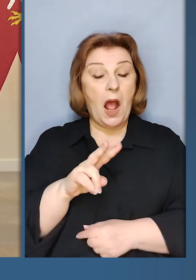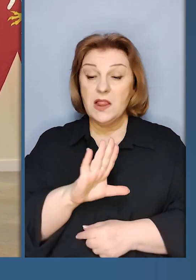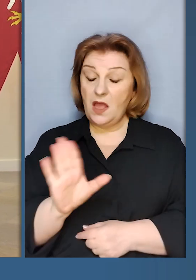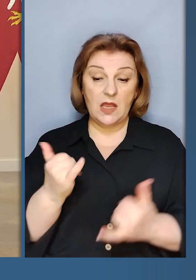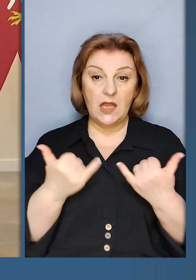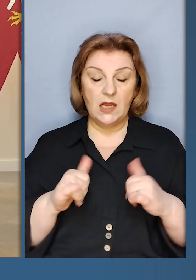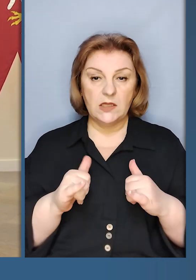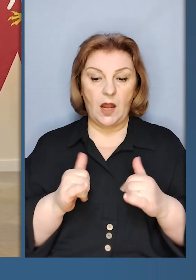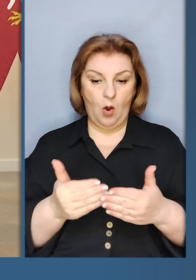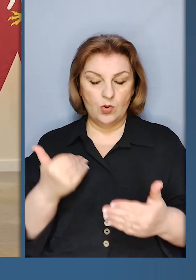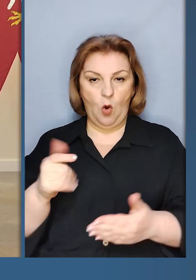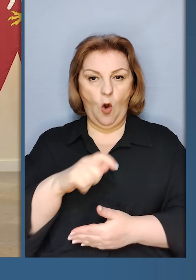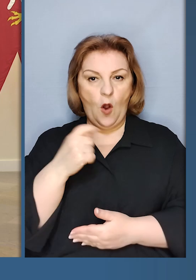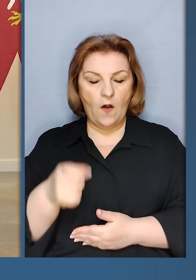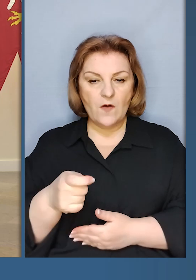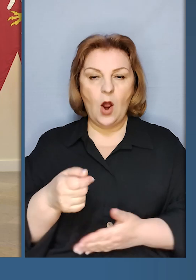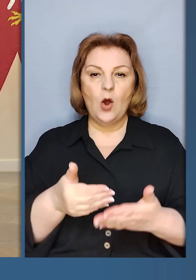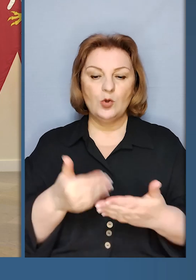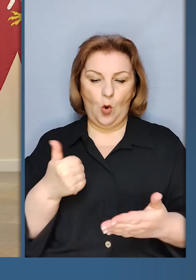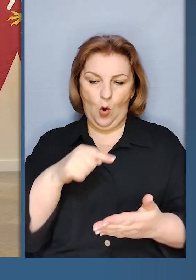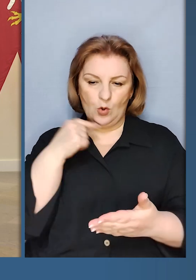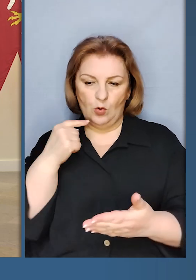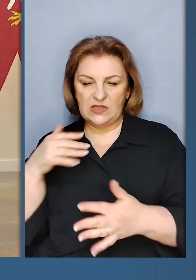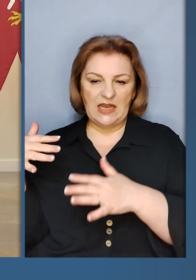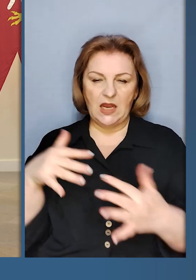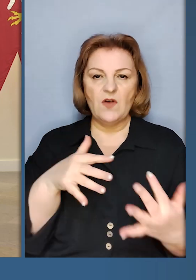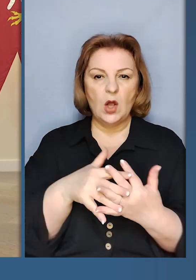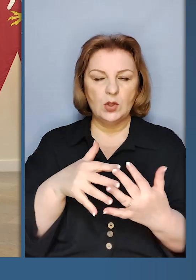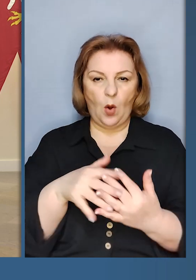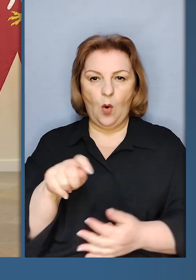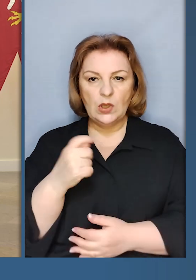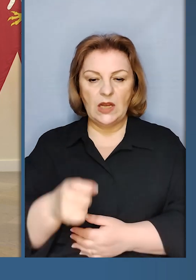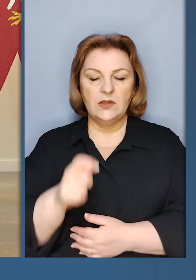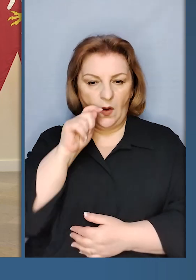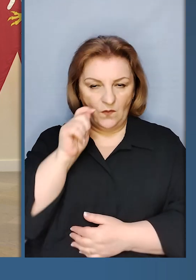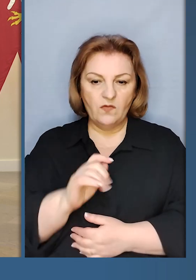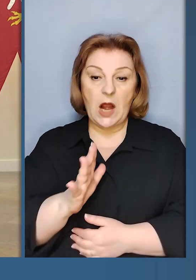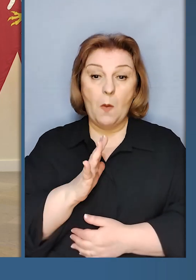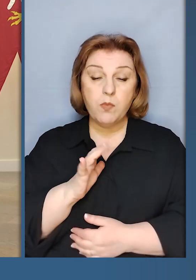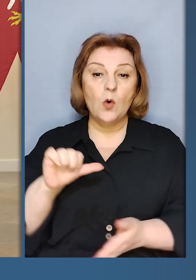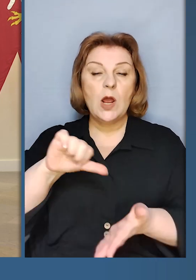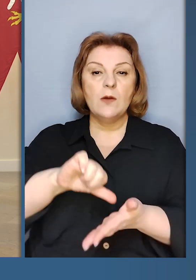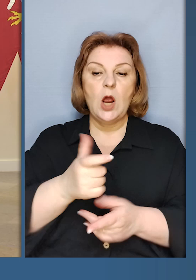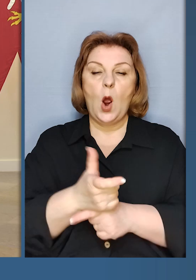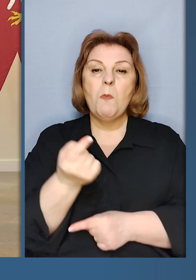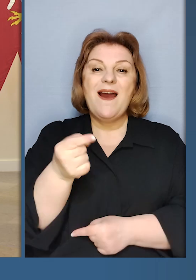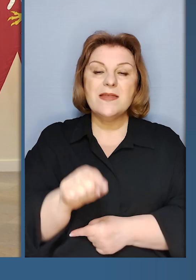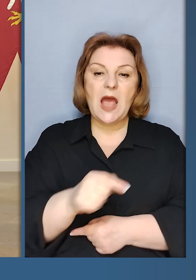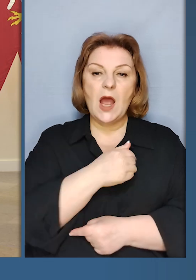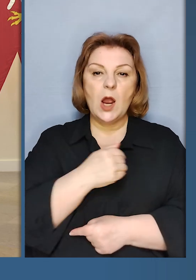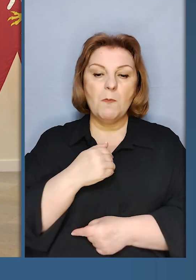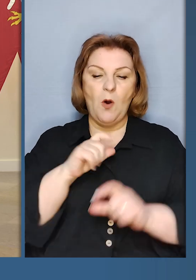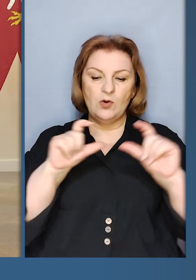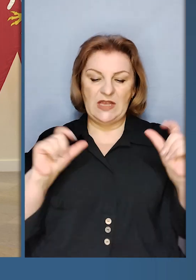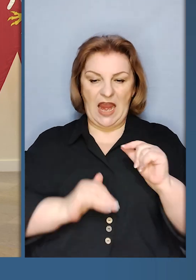велика. Але це не дивно. До війни, до російського вторгнення в Україні було присутніх понад